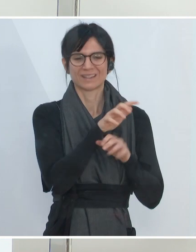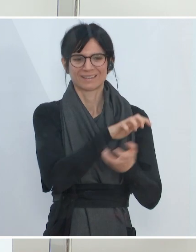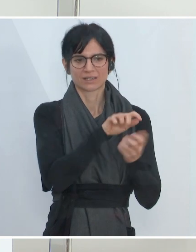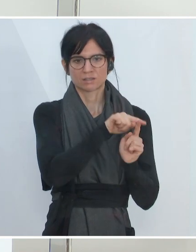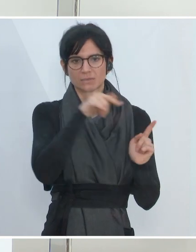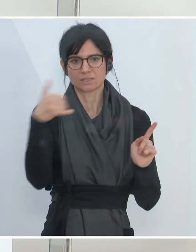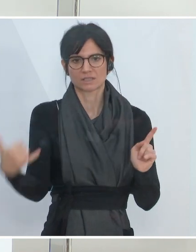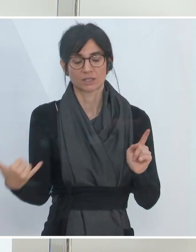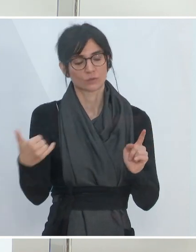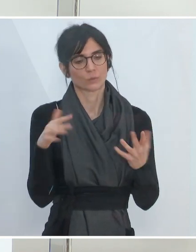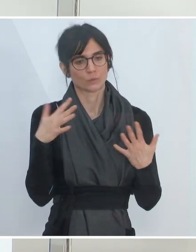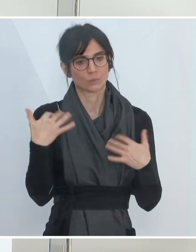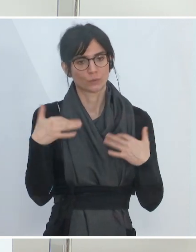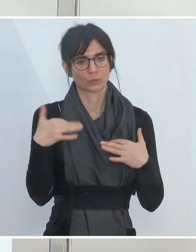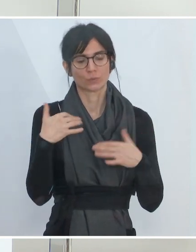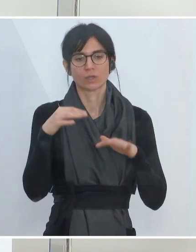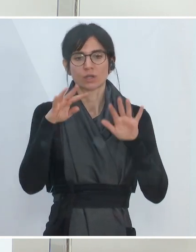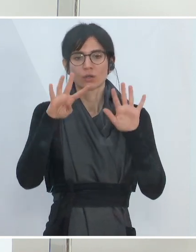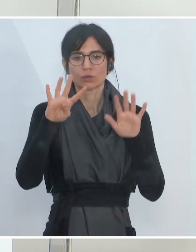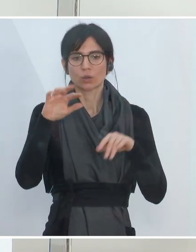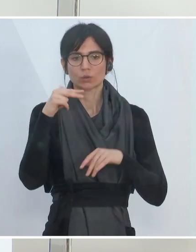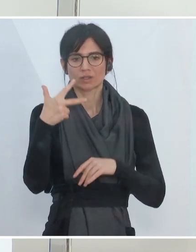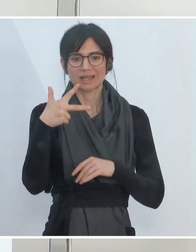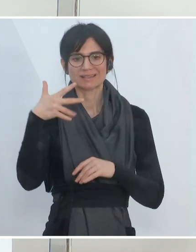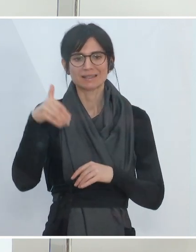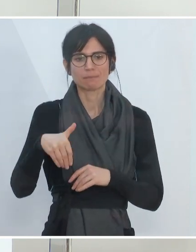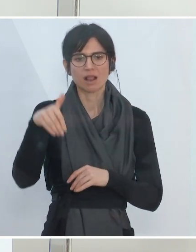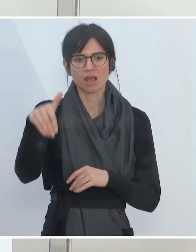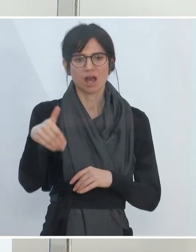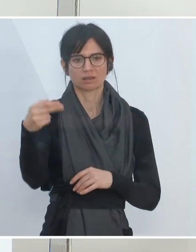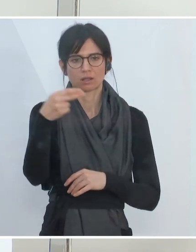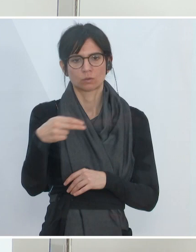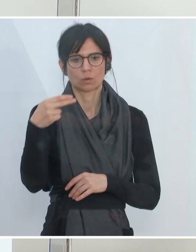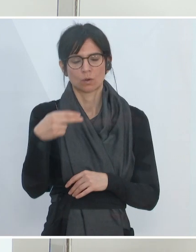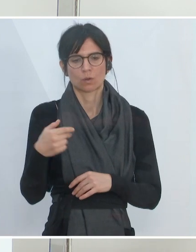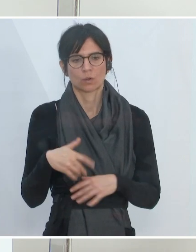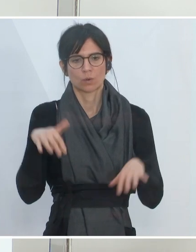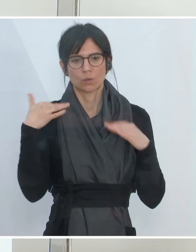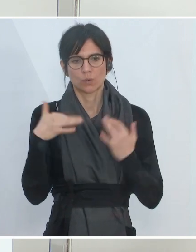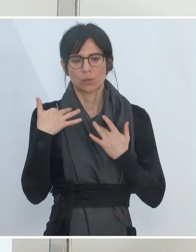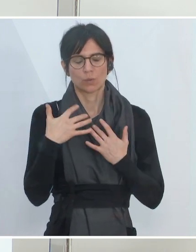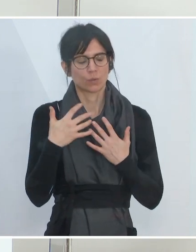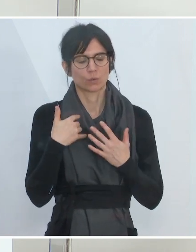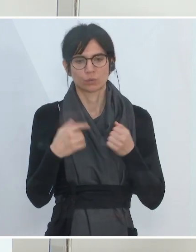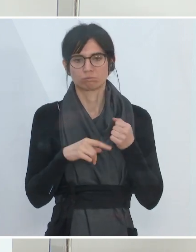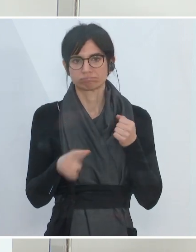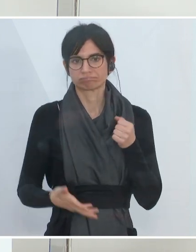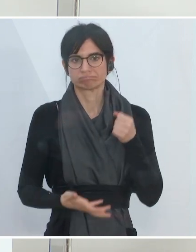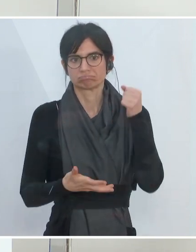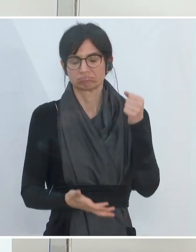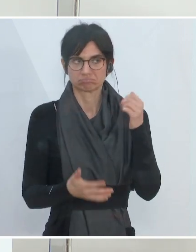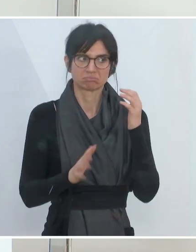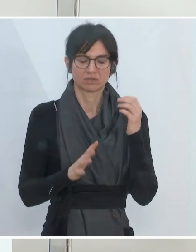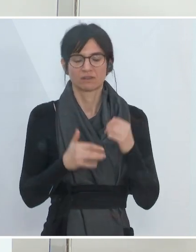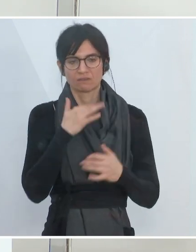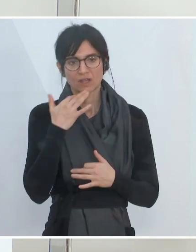ein sehr hohes Volumen beträgt, nämlich insgesamt 39 Milliarden Euro. Das ist sehr beträchtlich und deswegen hoffen wir natürlich, dass dieses Jahr